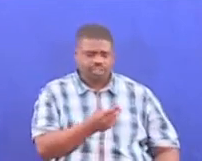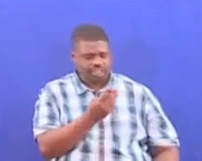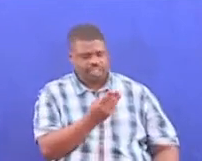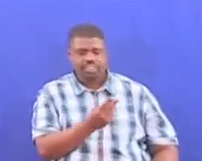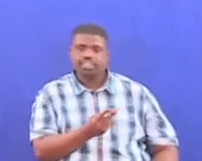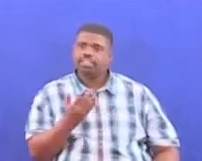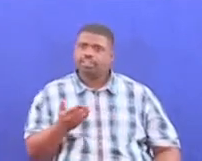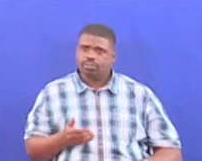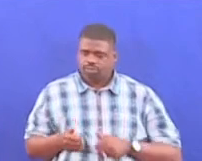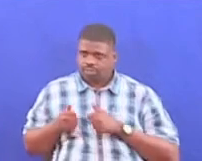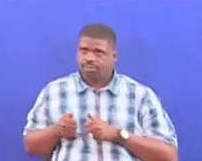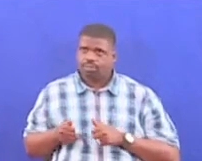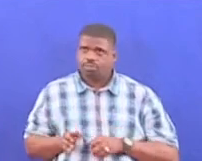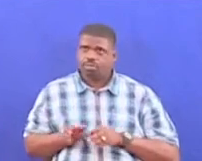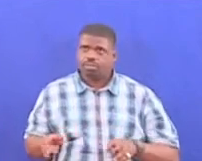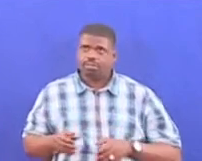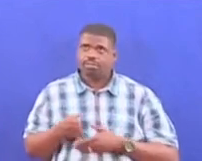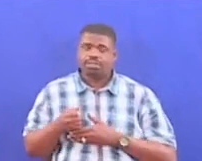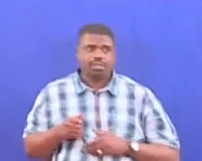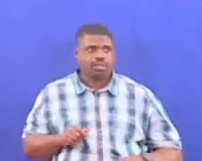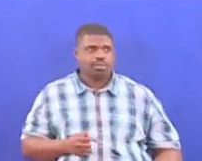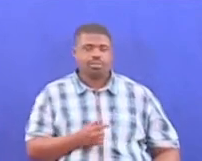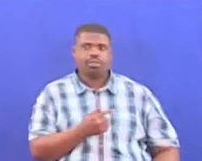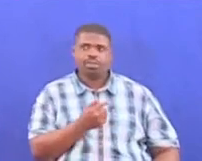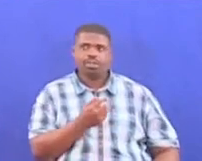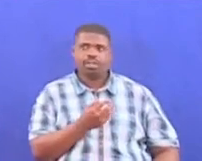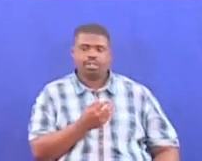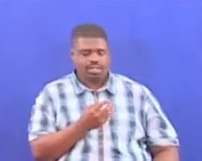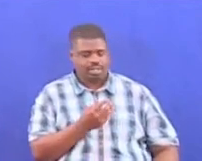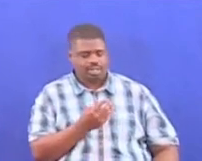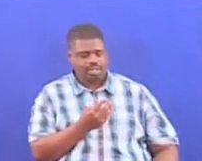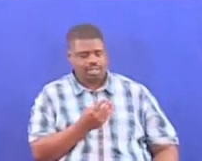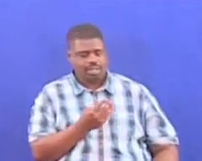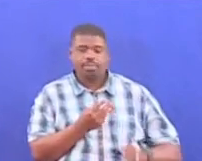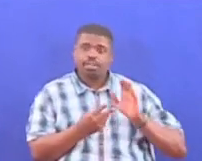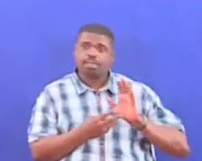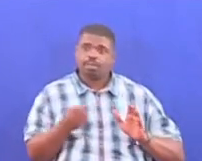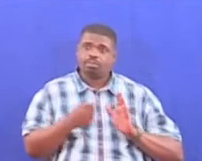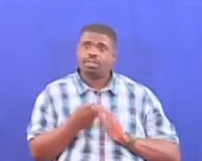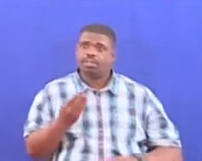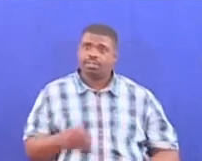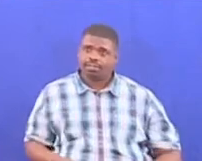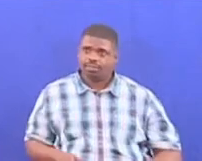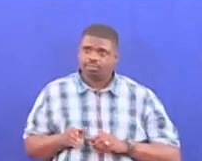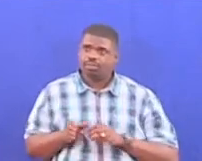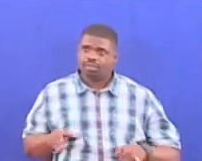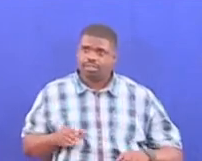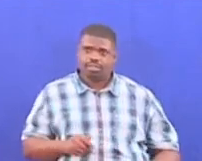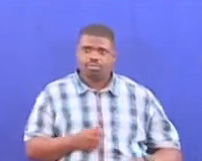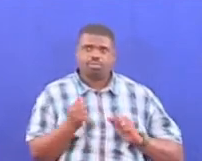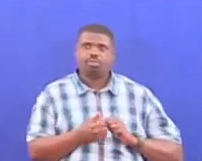tunaprojecti kutenga budget yetu nakuwa tionia rubena 7 pointi inetu lakini bado tunatenga tionia